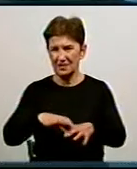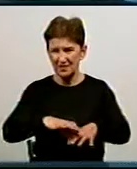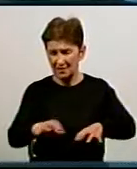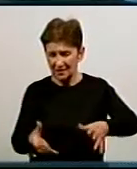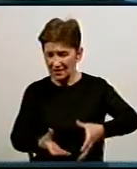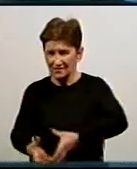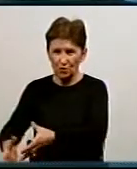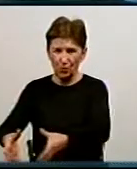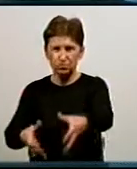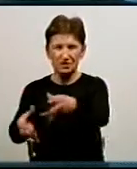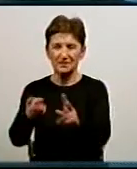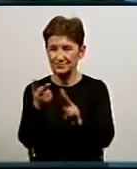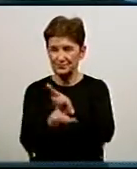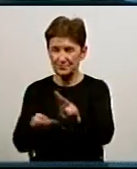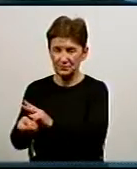мережі.